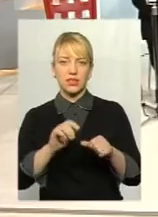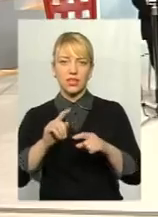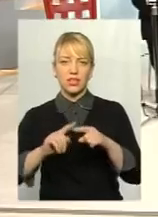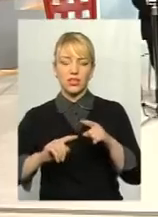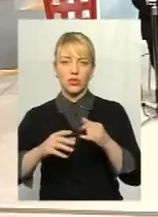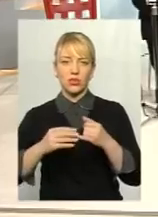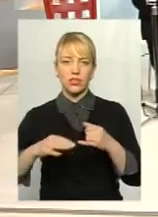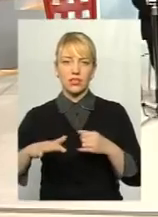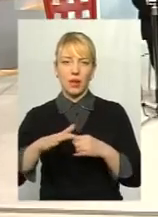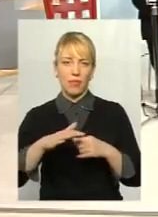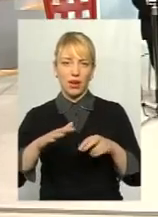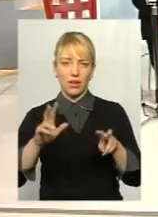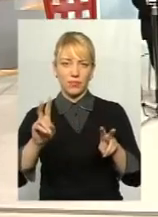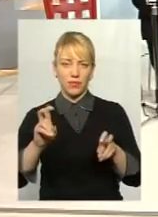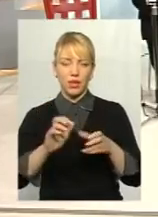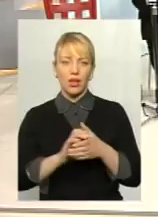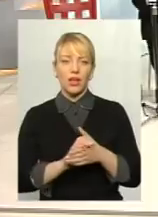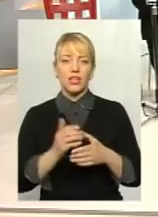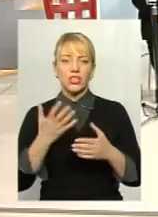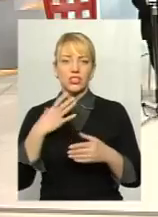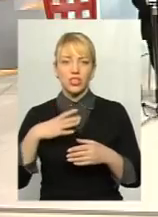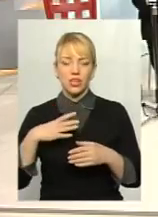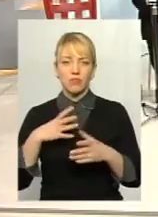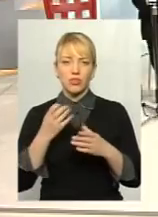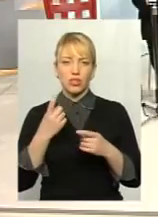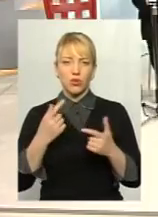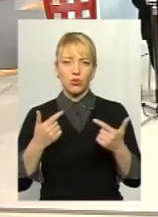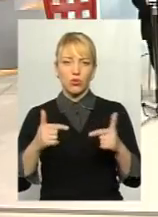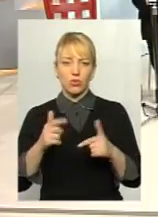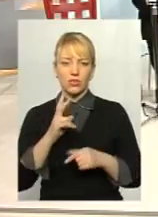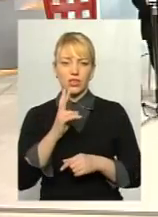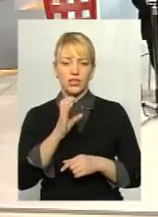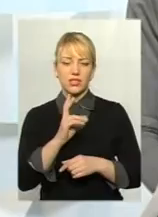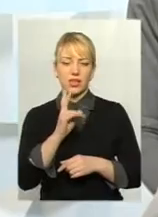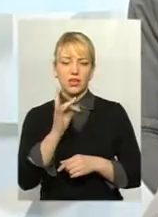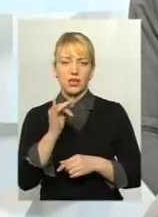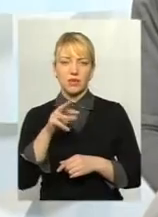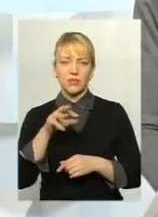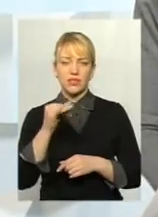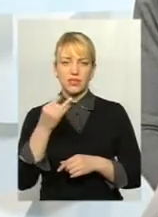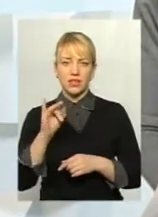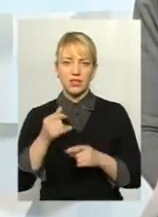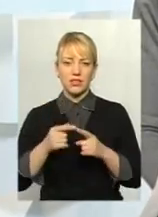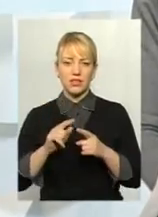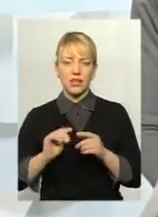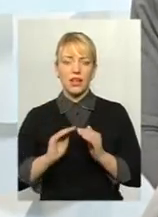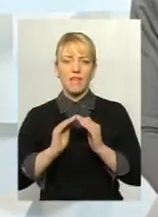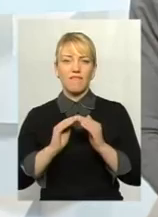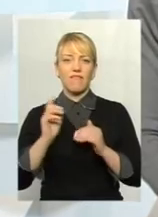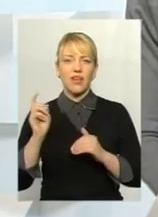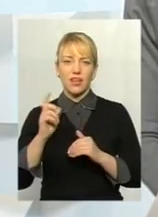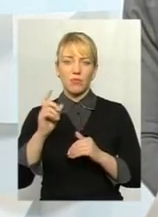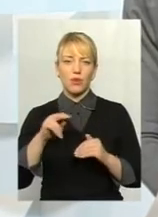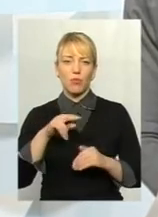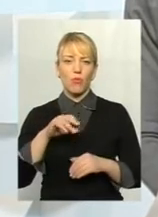студії ми чекаємо на ще одного гостя Руслана з Кримського, фермера з Полончани, з ними ми говоритимо про